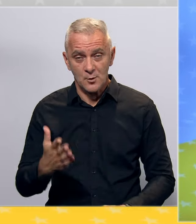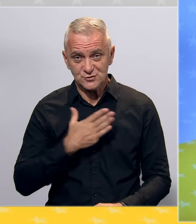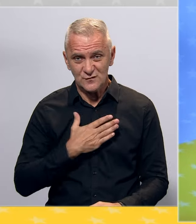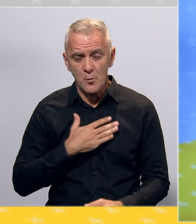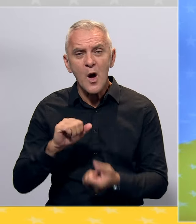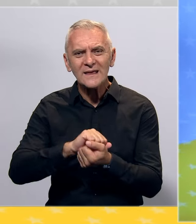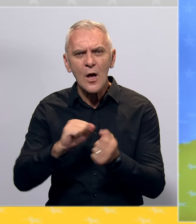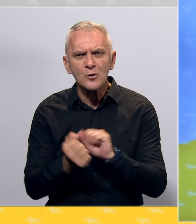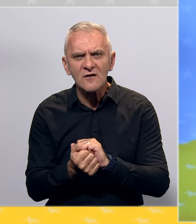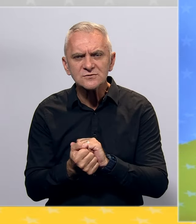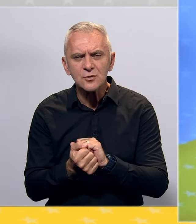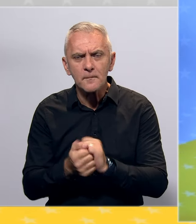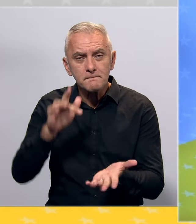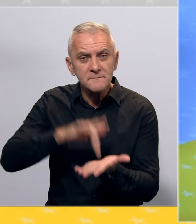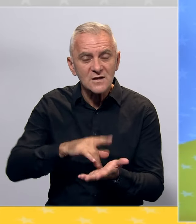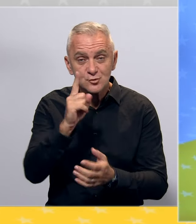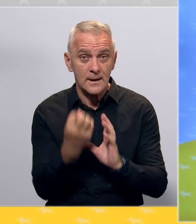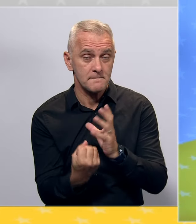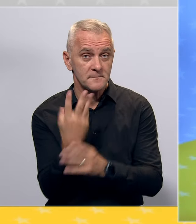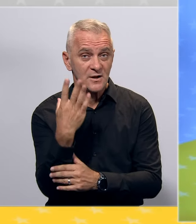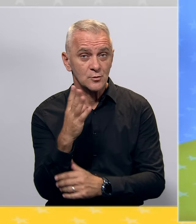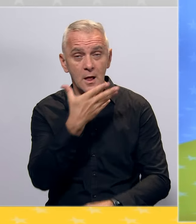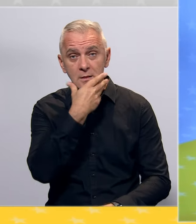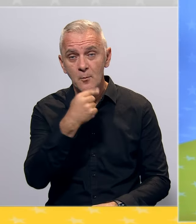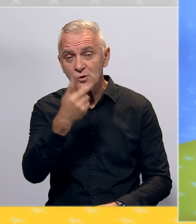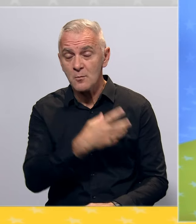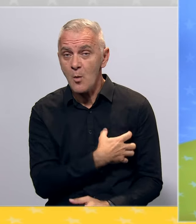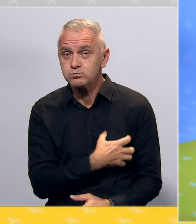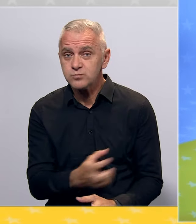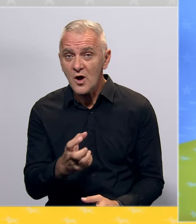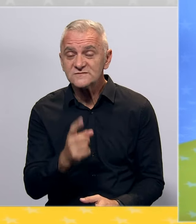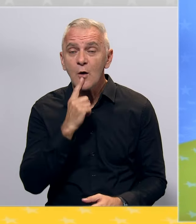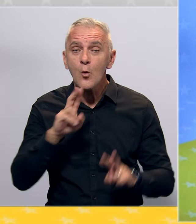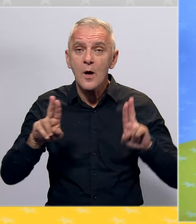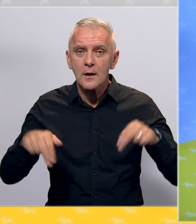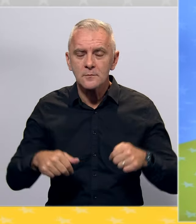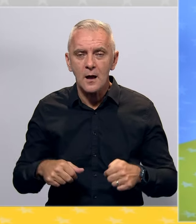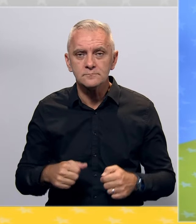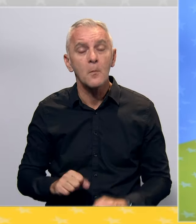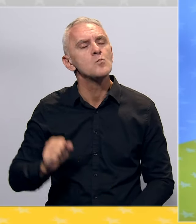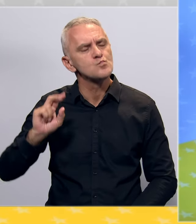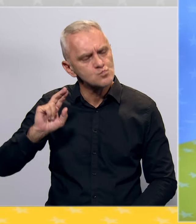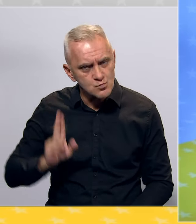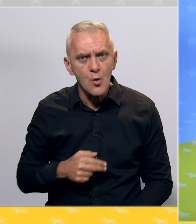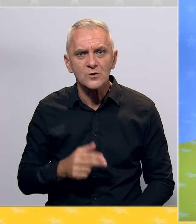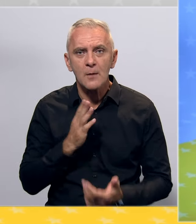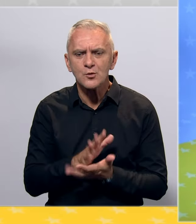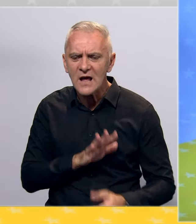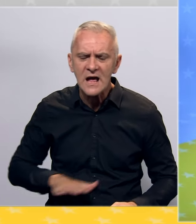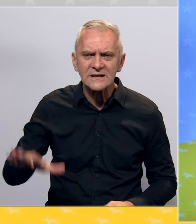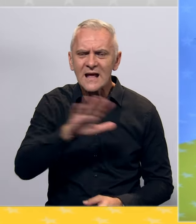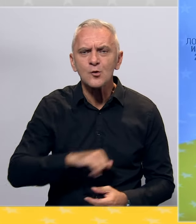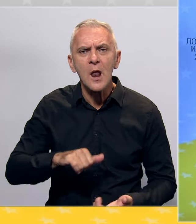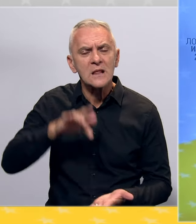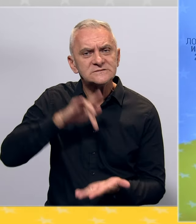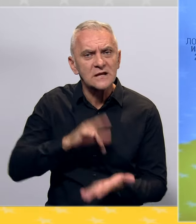položaju, prije svega i po prirodnim ljepotama i bogatstvama koje posjeduje, mora da bude regionalni centar. Ponavljam,